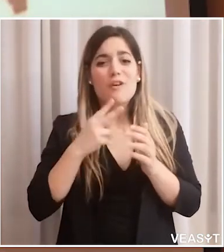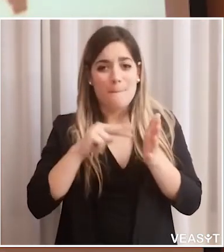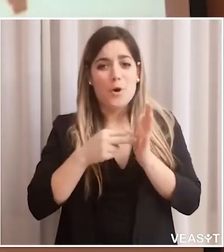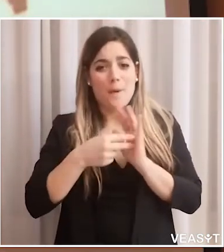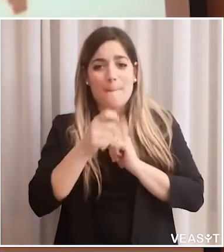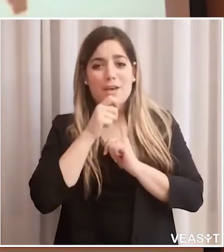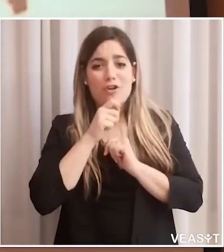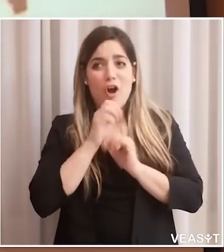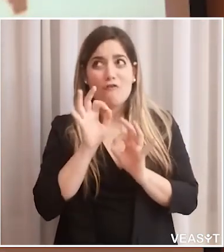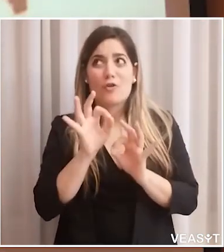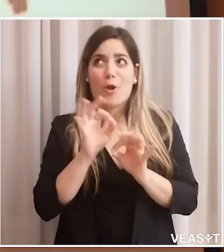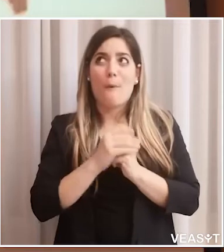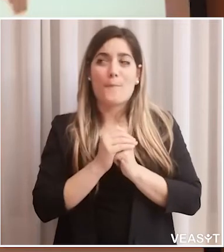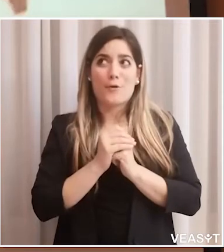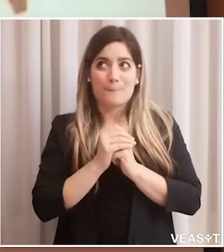Non la sentiamo.